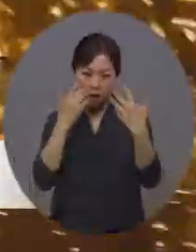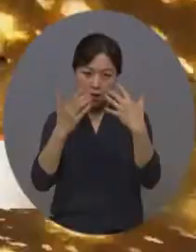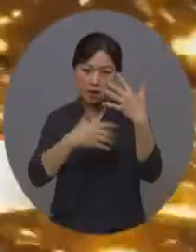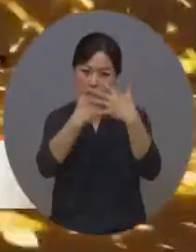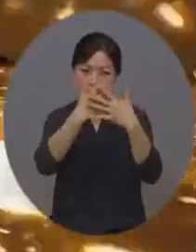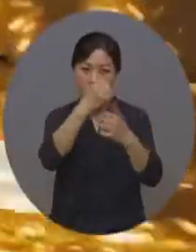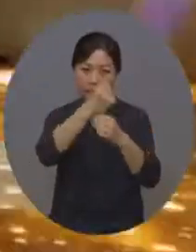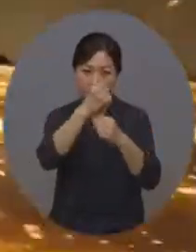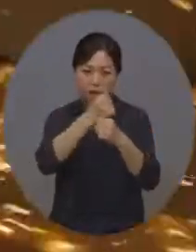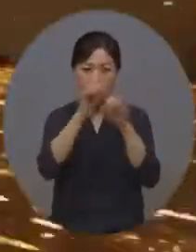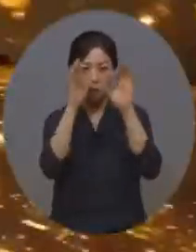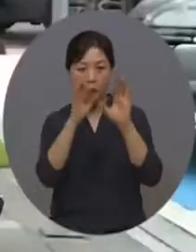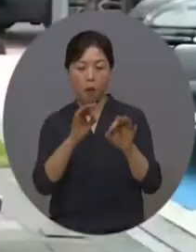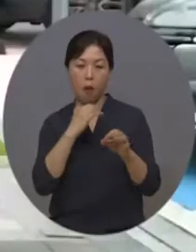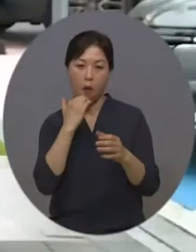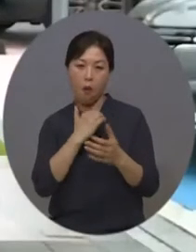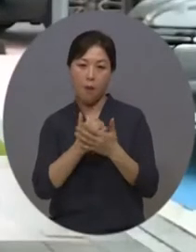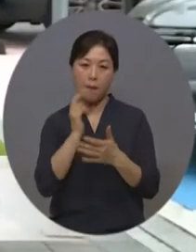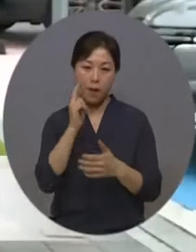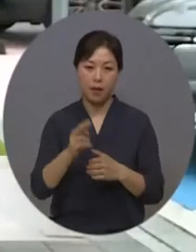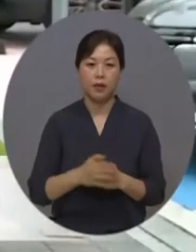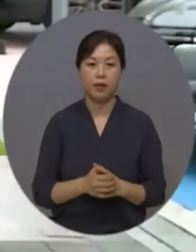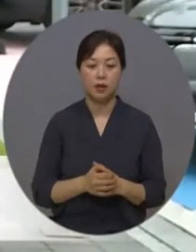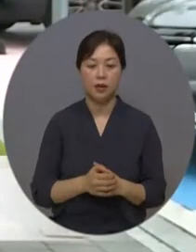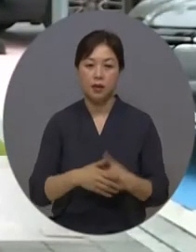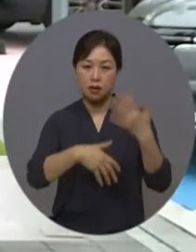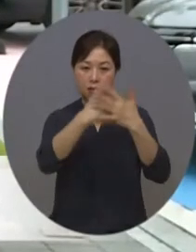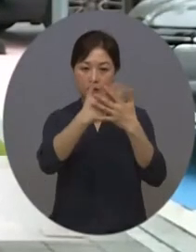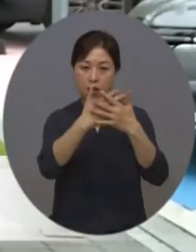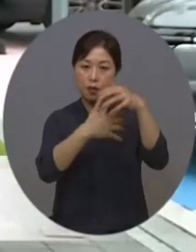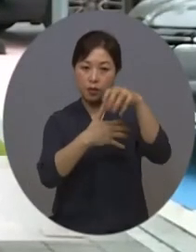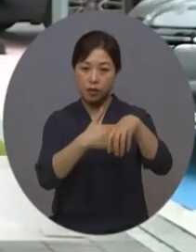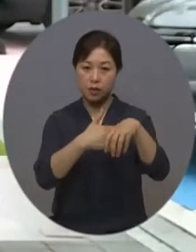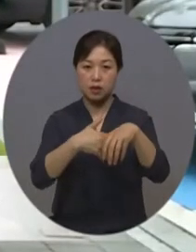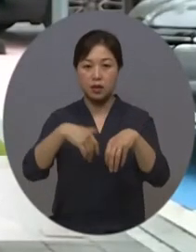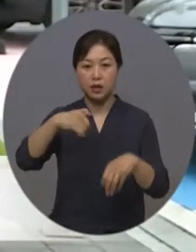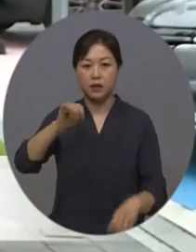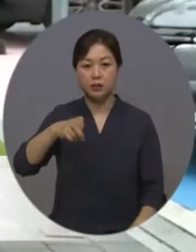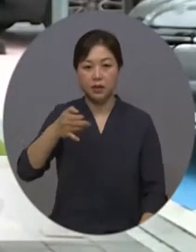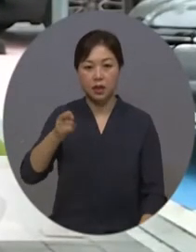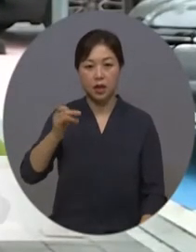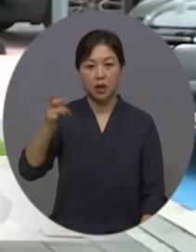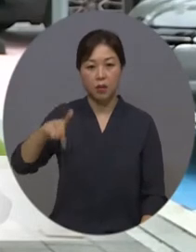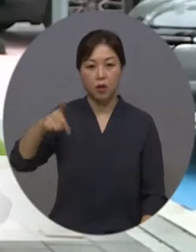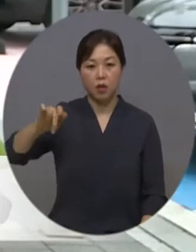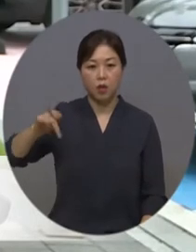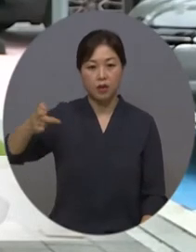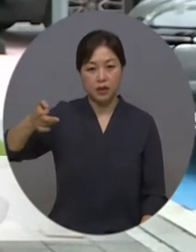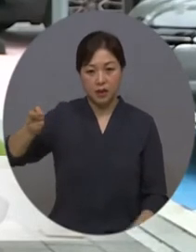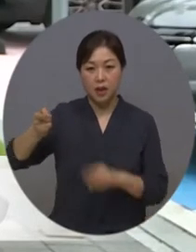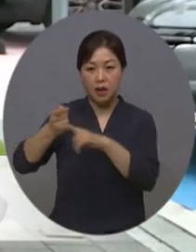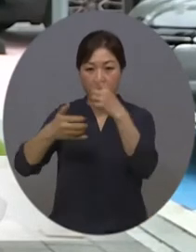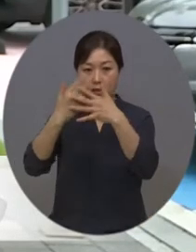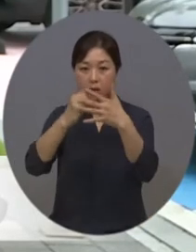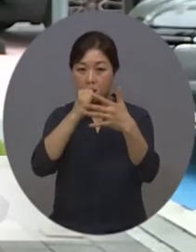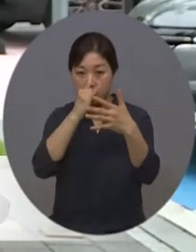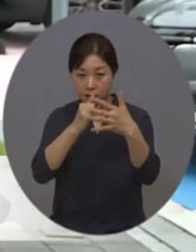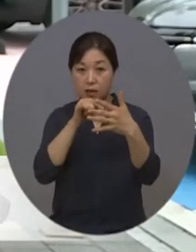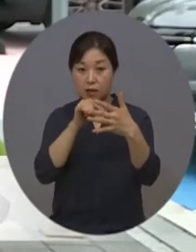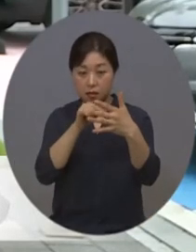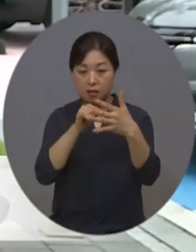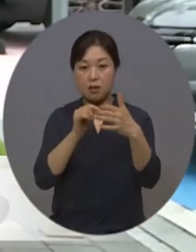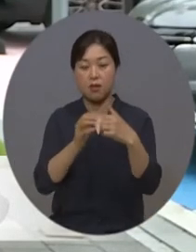탄성을 자아내게 합니다. 디지털 영상관에서는 김제 벽골제라고 하는 영상을 통해서 김제